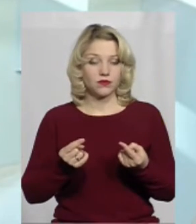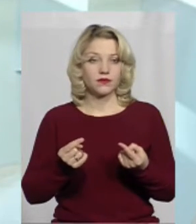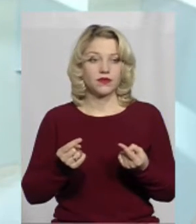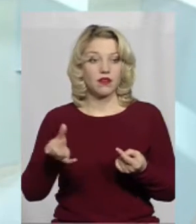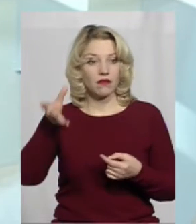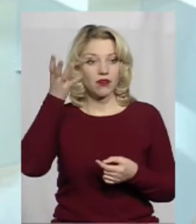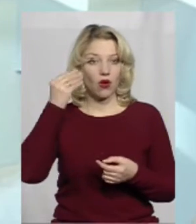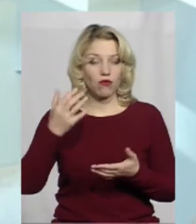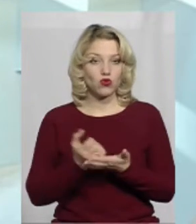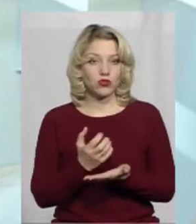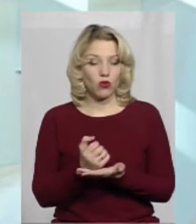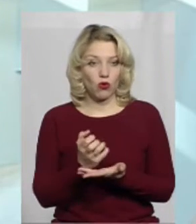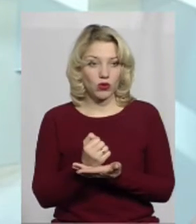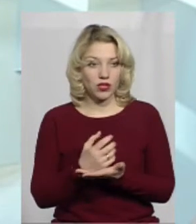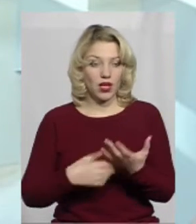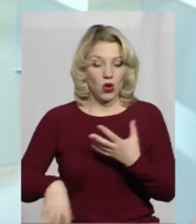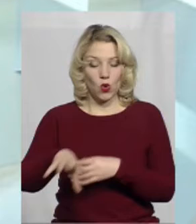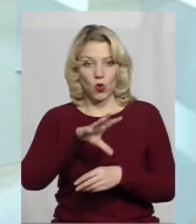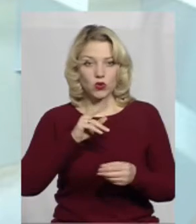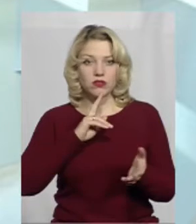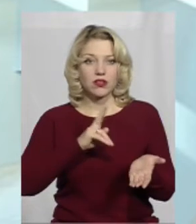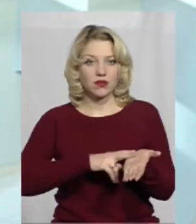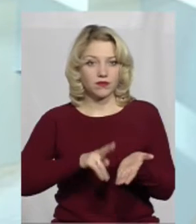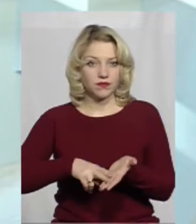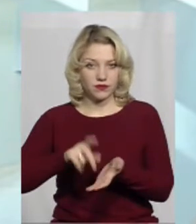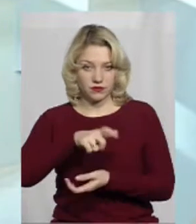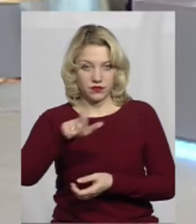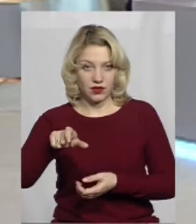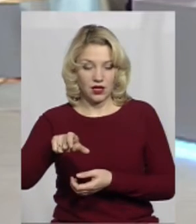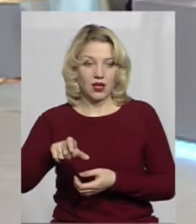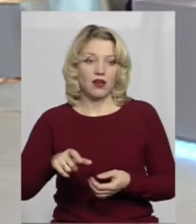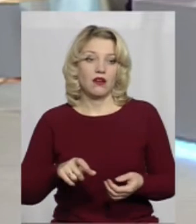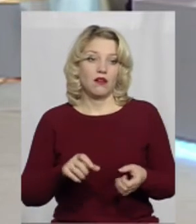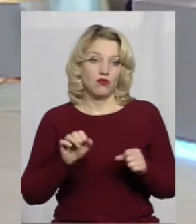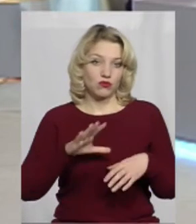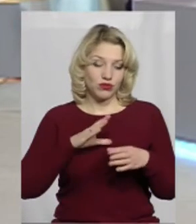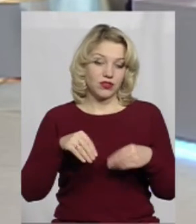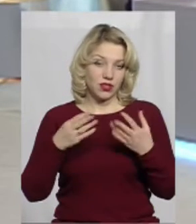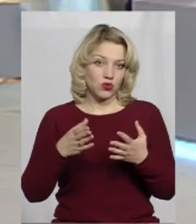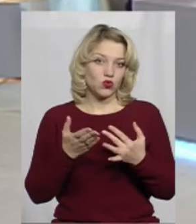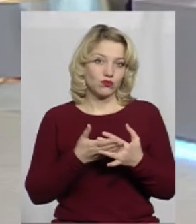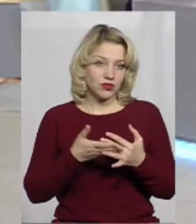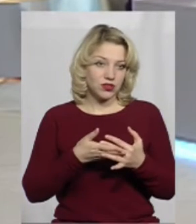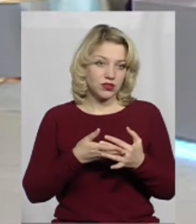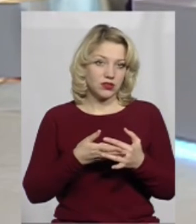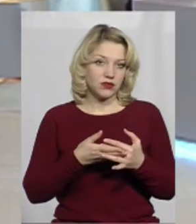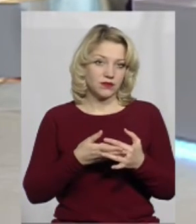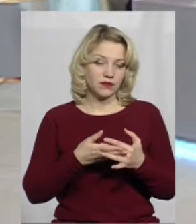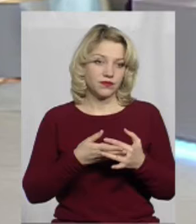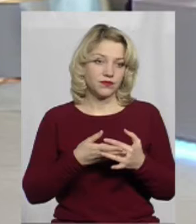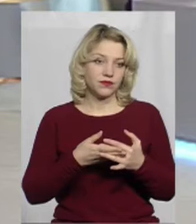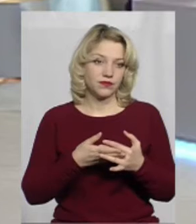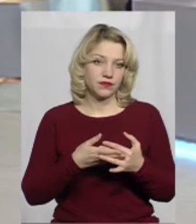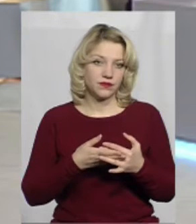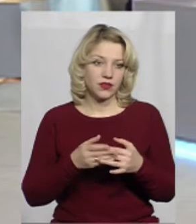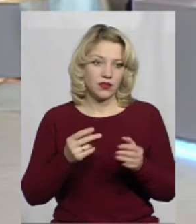Тому, враховуючи доходи всіх зареєстрованих, скоріше всього, що призначили субсидію, ну, 75%